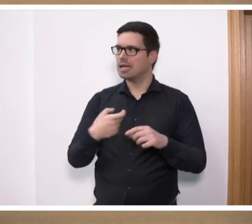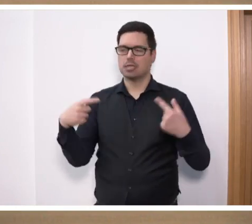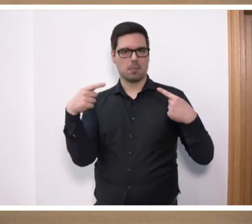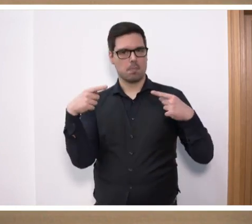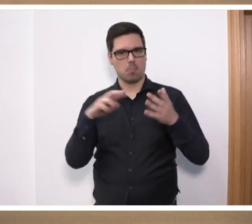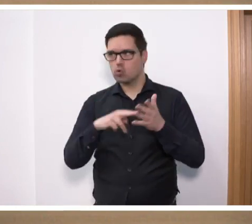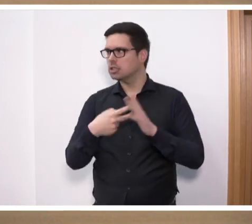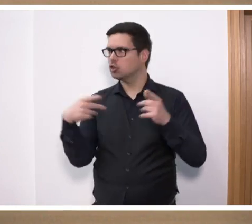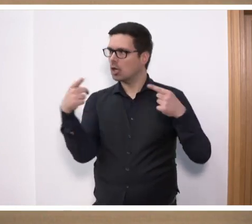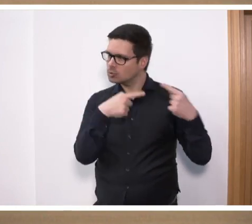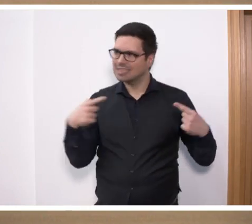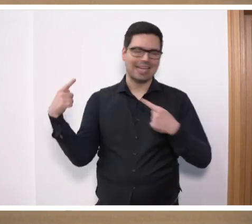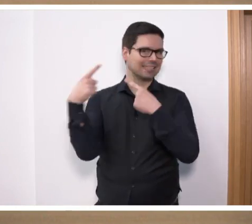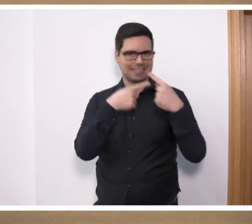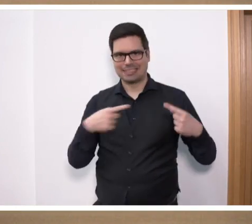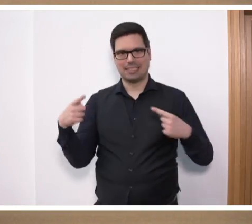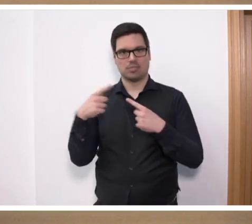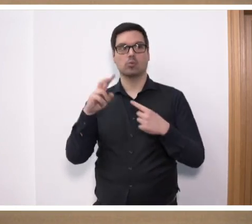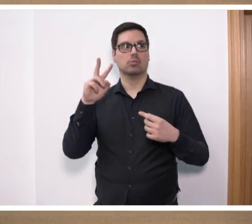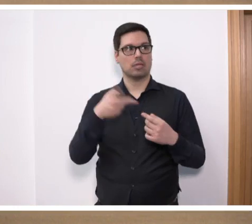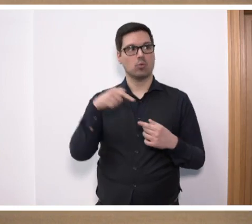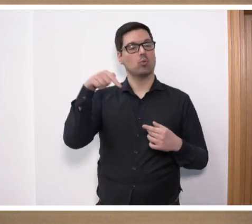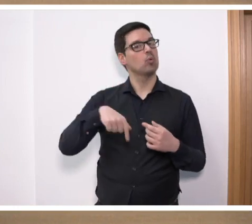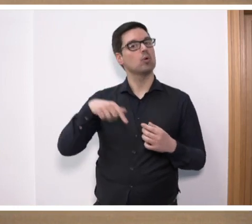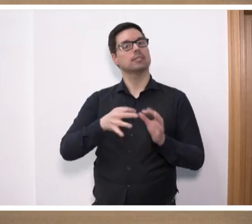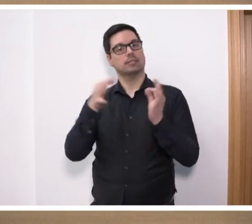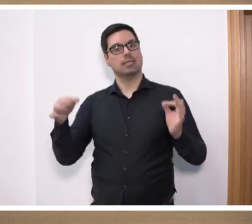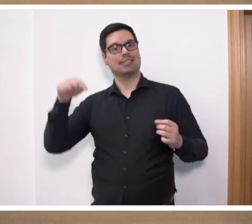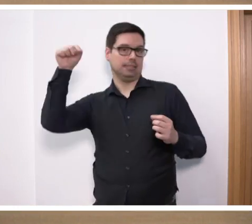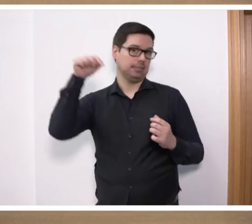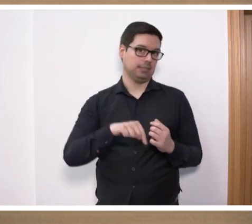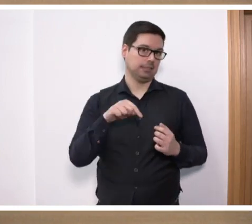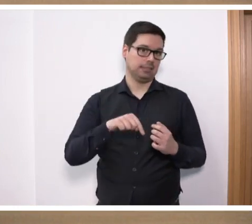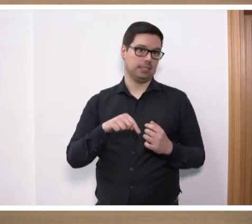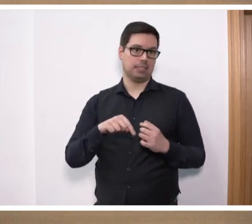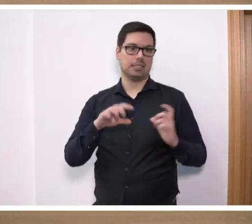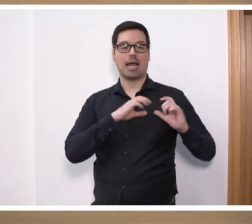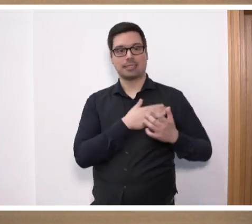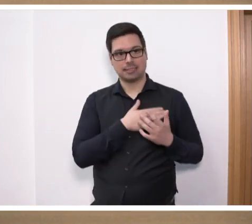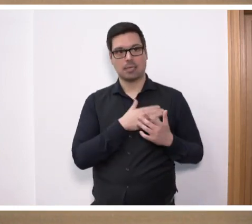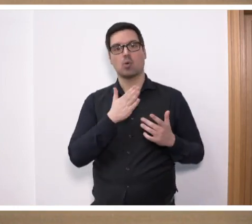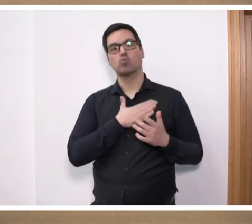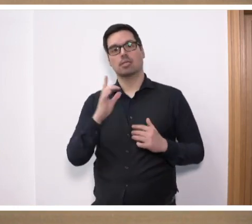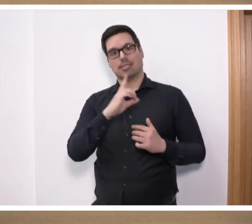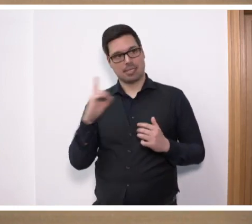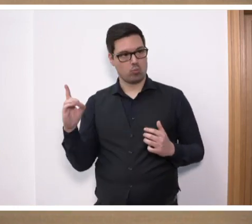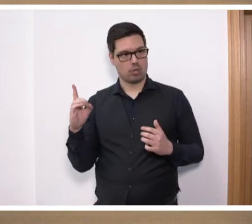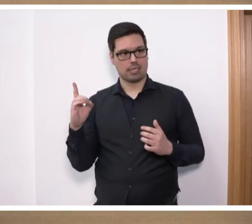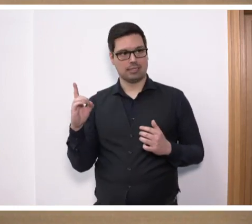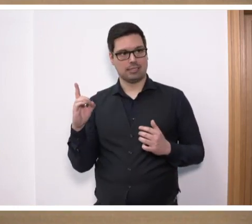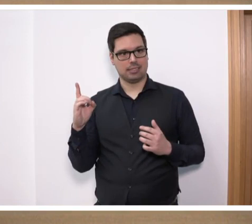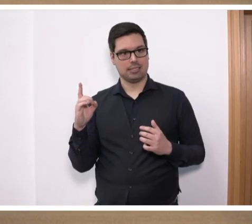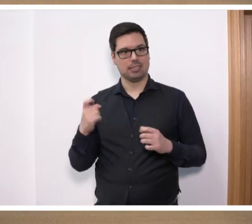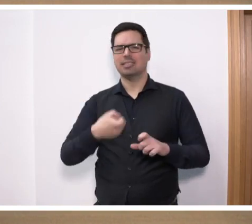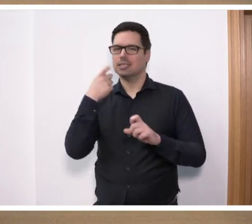Und wo tut man das am besten? Natürlich auch am heutigen Tag hier in der Herzkammer unserer Demokratie. Dort müssen wir in